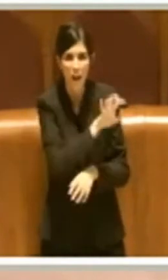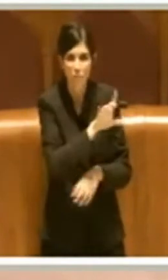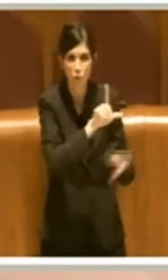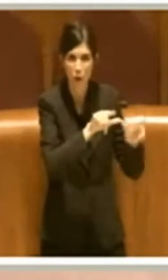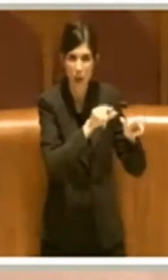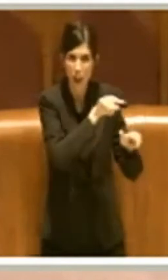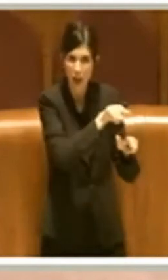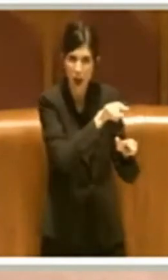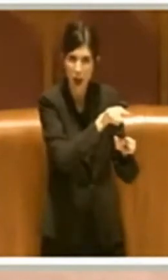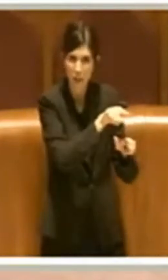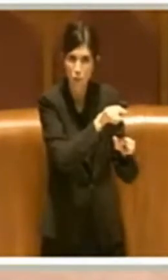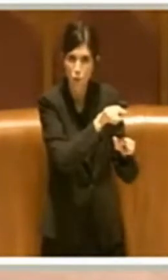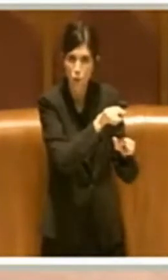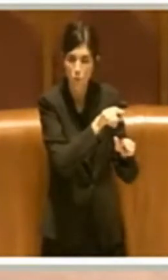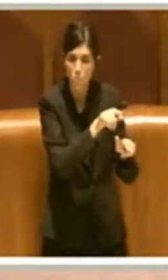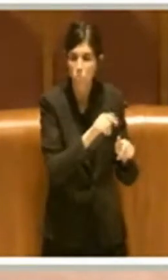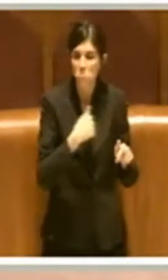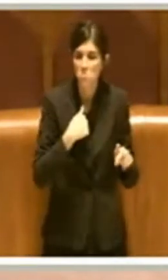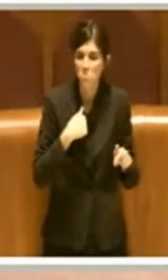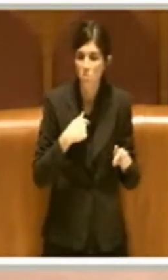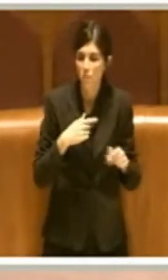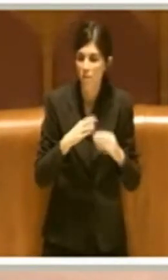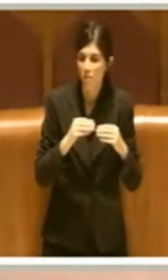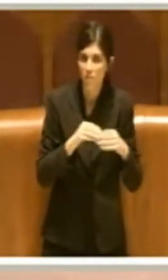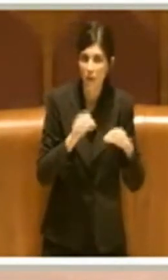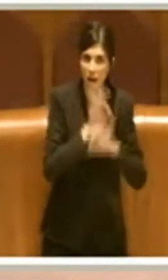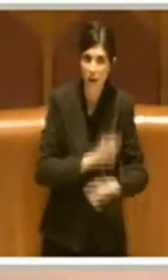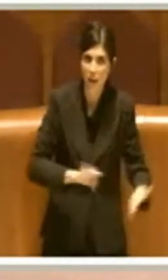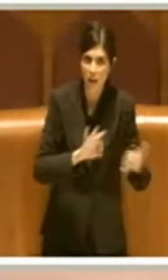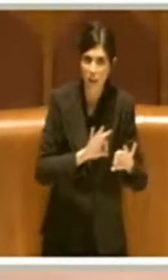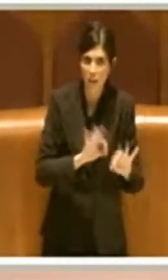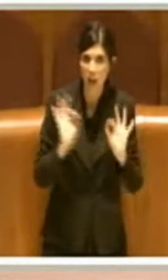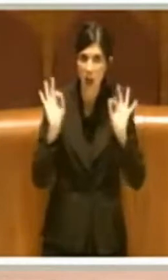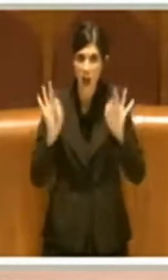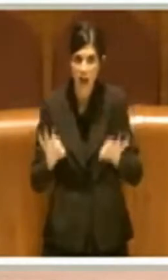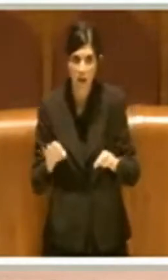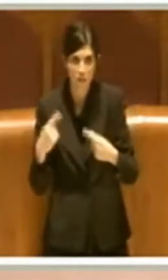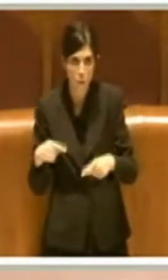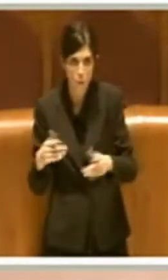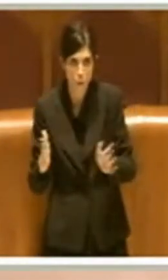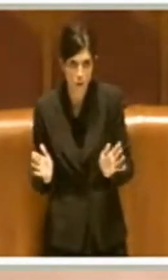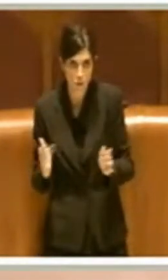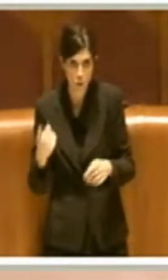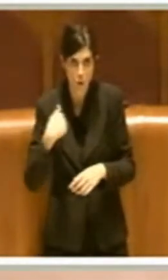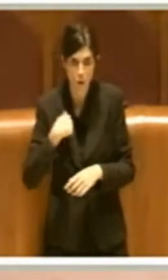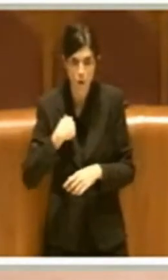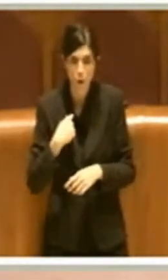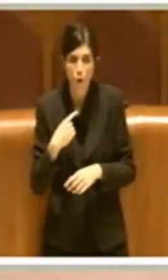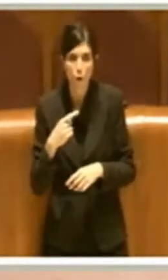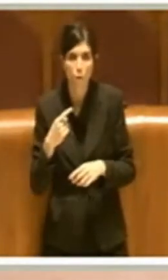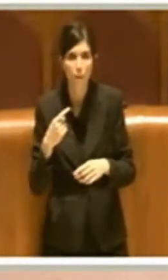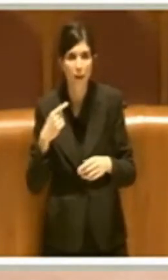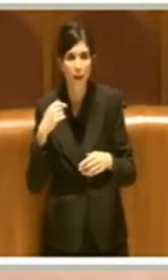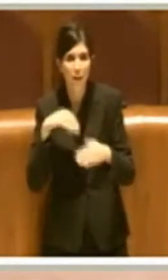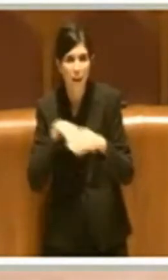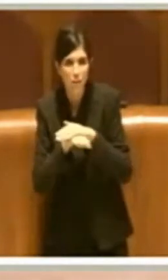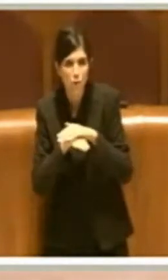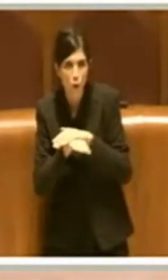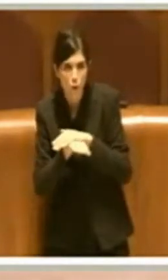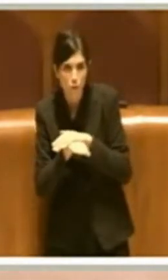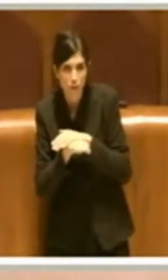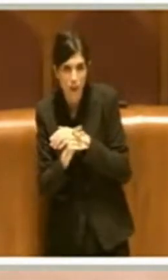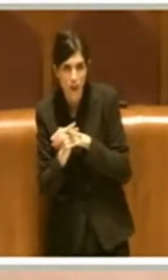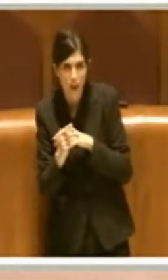stata determinante per arrivare a questo Stato. Io non mi voglio nascondere dietro un filo d'erba. Per carità ci sono delle difficoltà